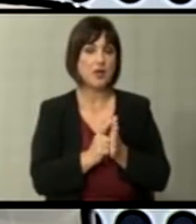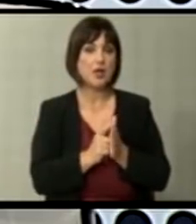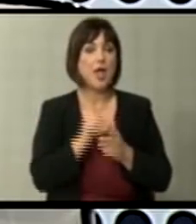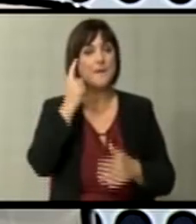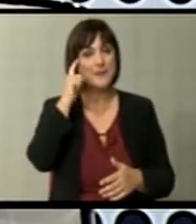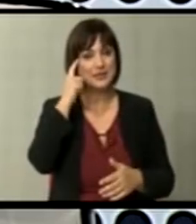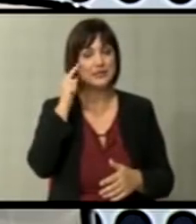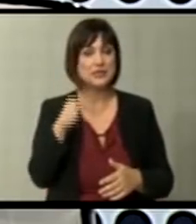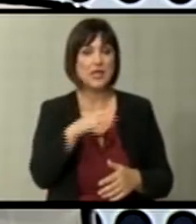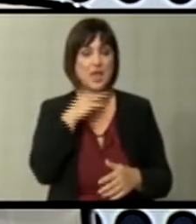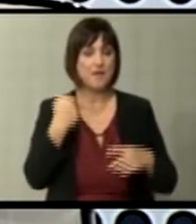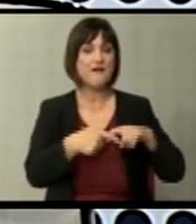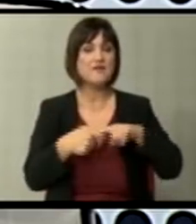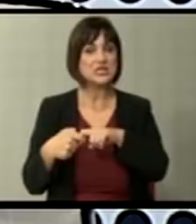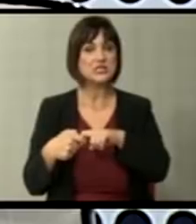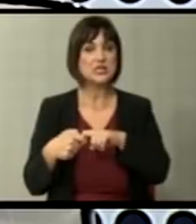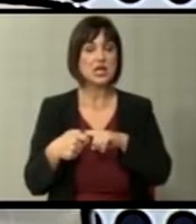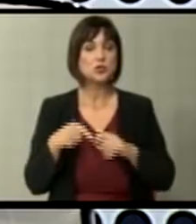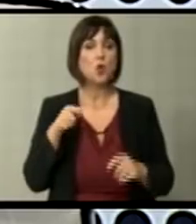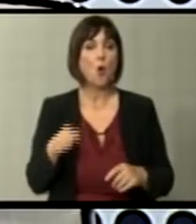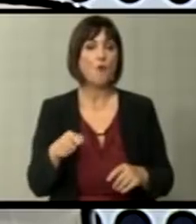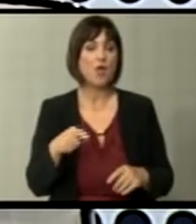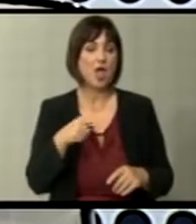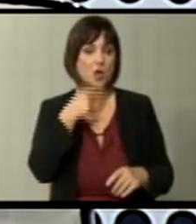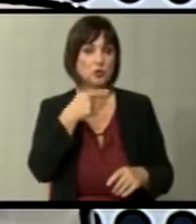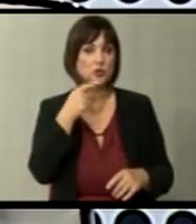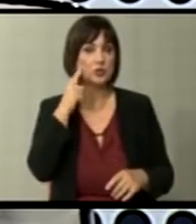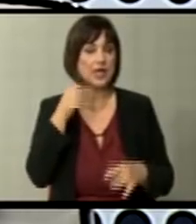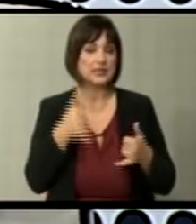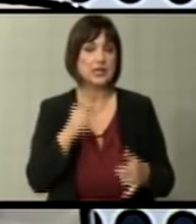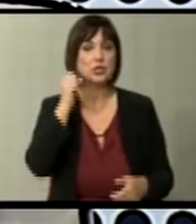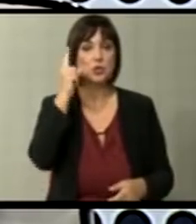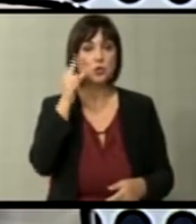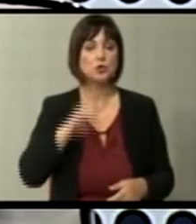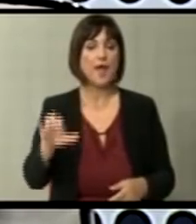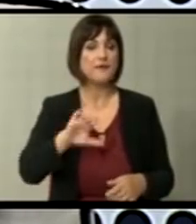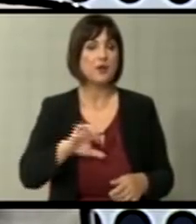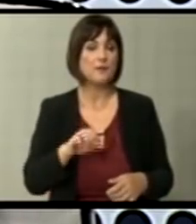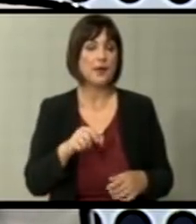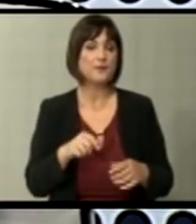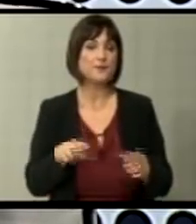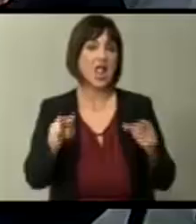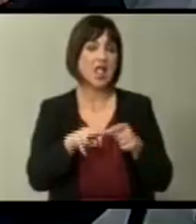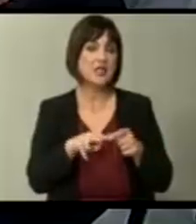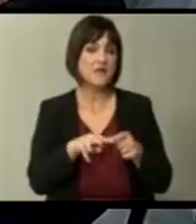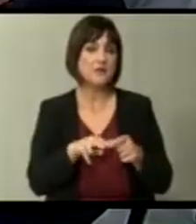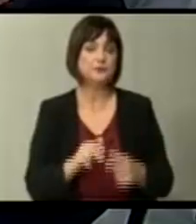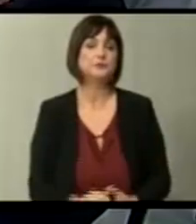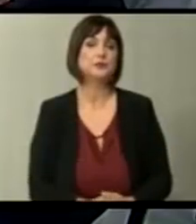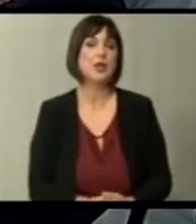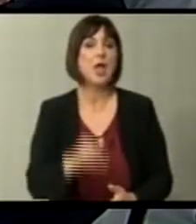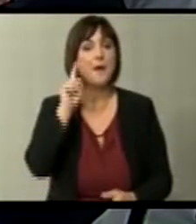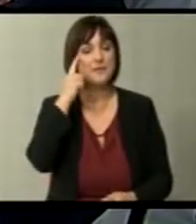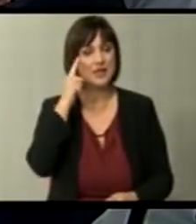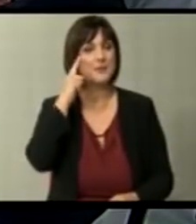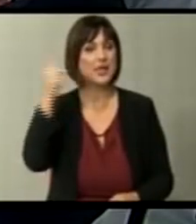Мислите ли дека има врска со овие констелацији што сега ни се случуваат во Европа, Лјатифи? Мислам